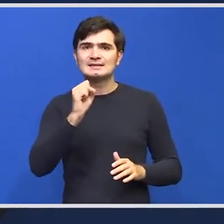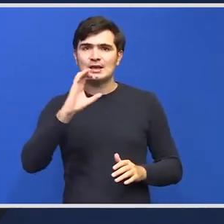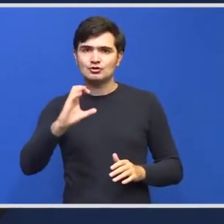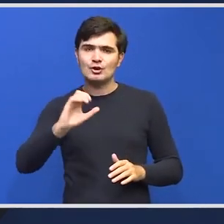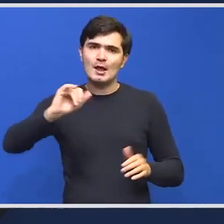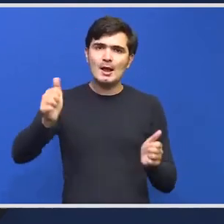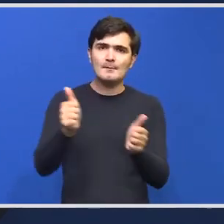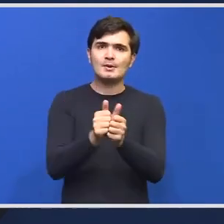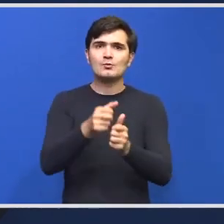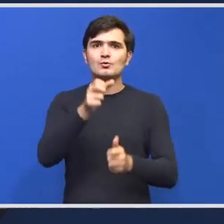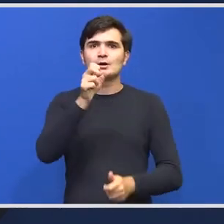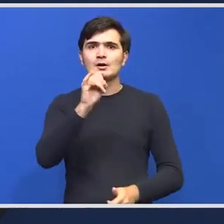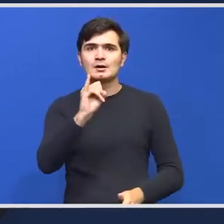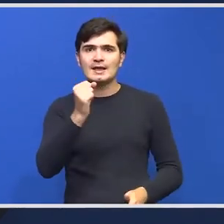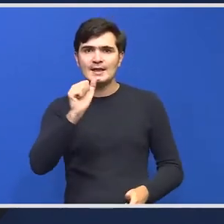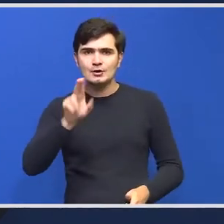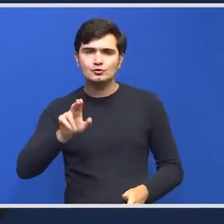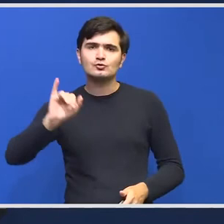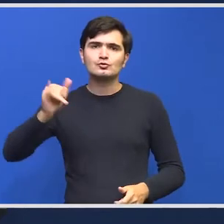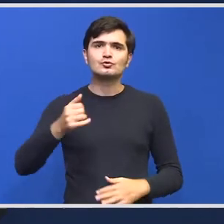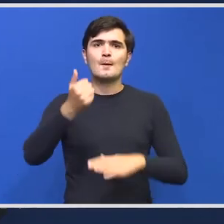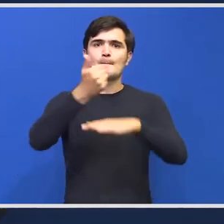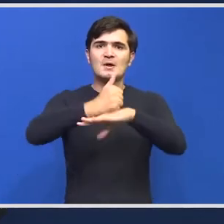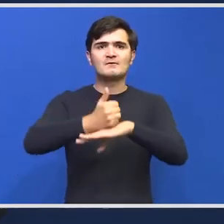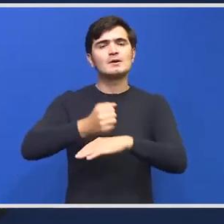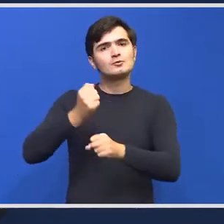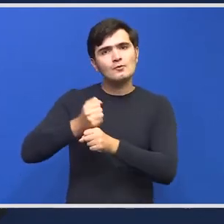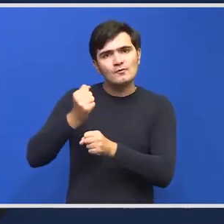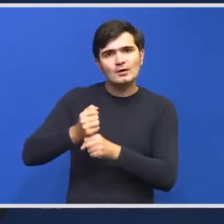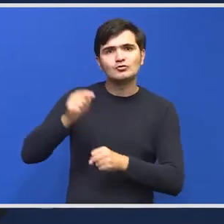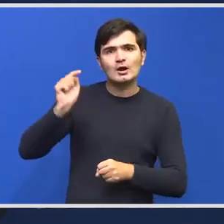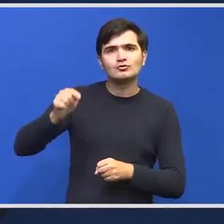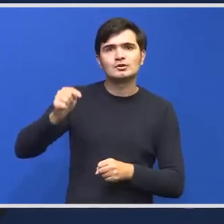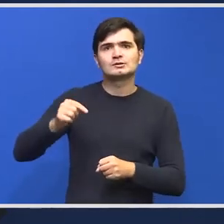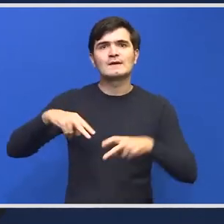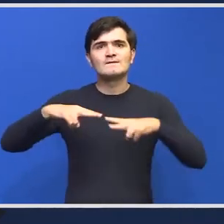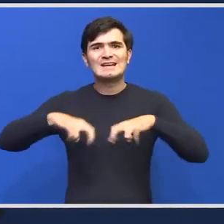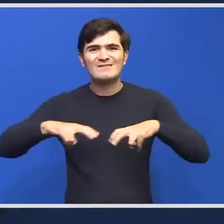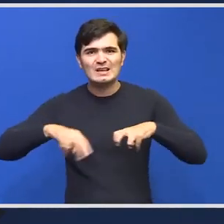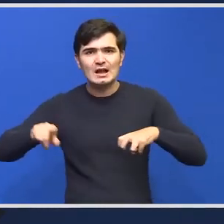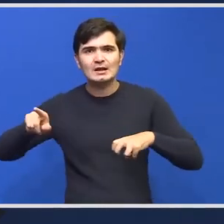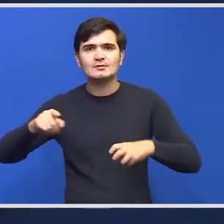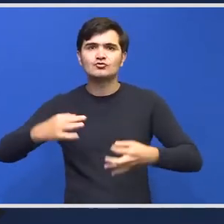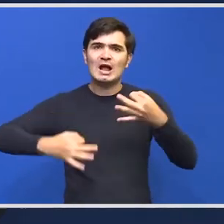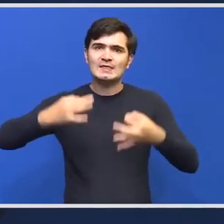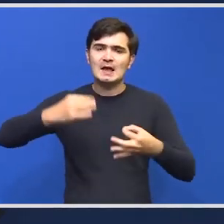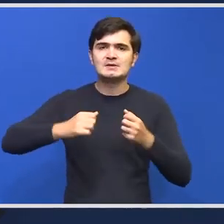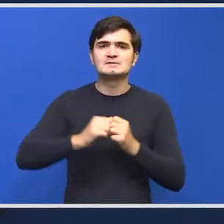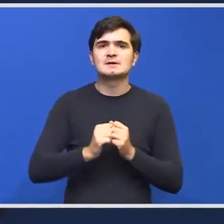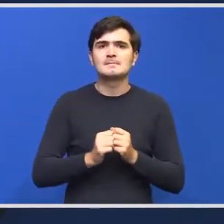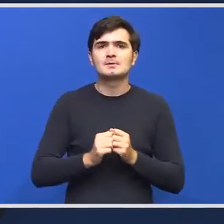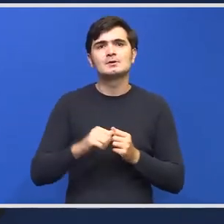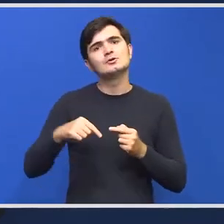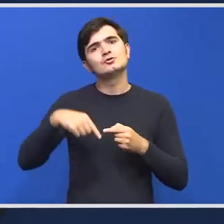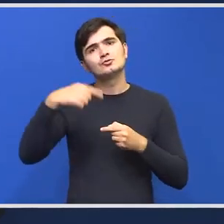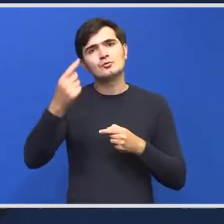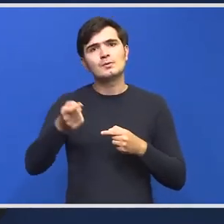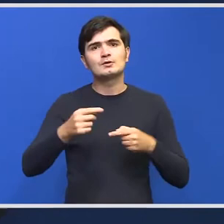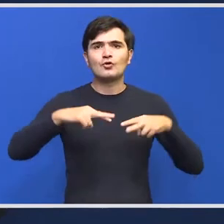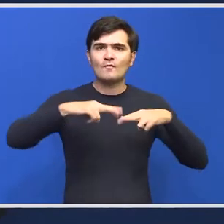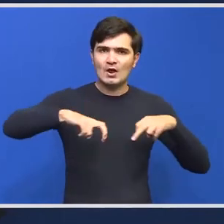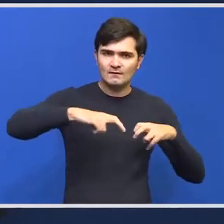ISU și cu instituția prefectului, fac aceste verificări, aceste analize și în urma